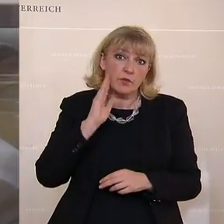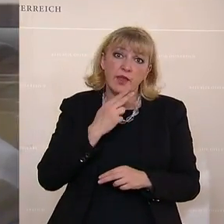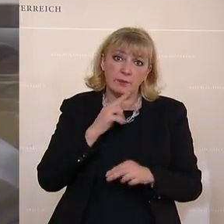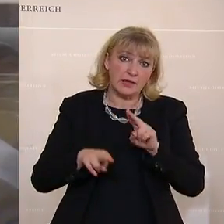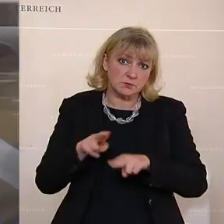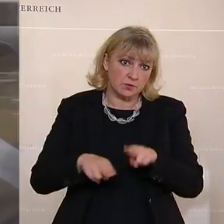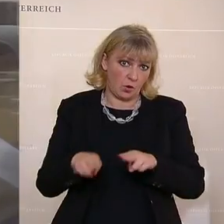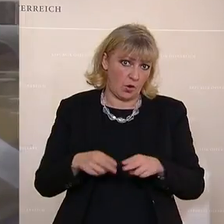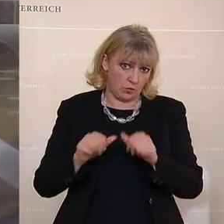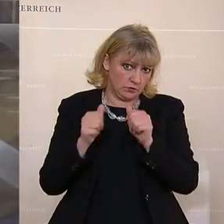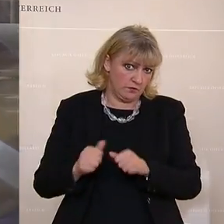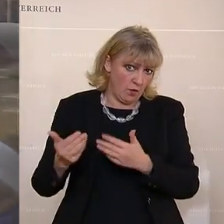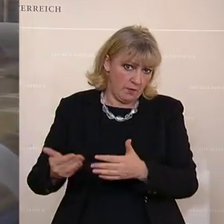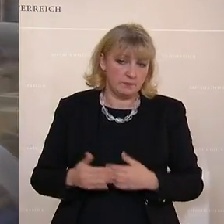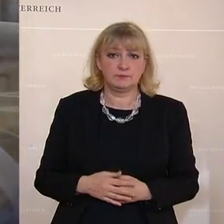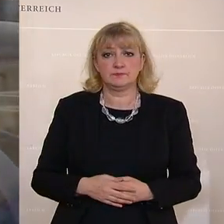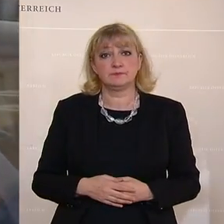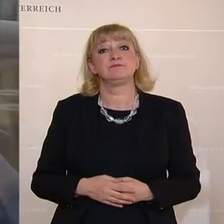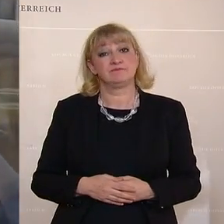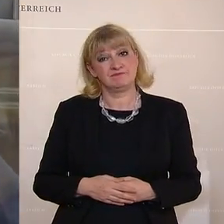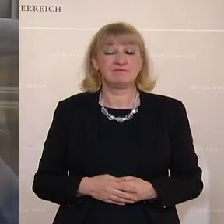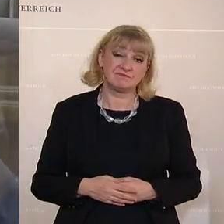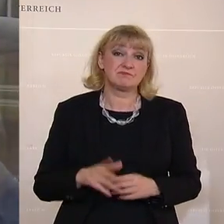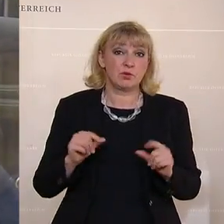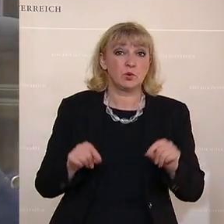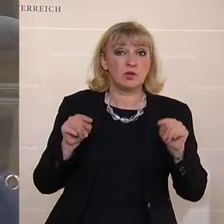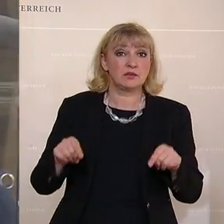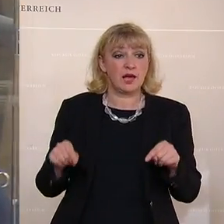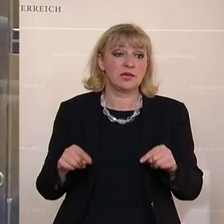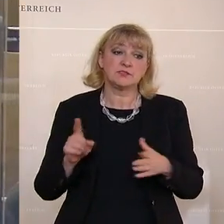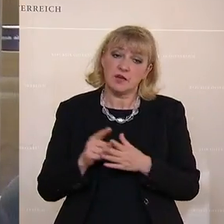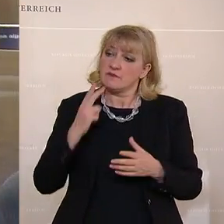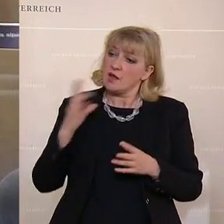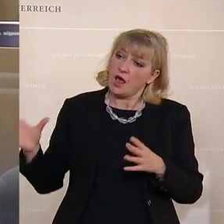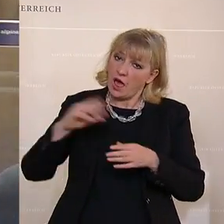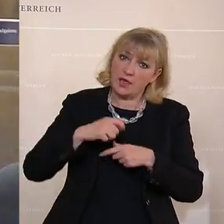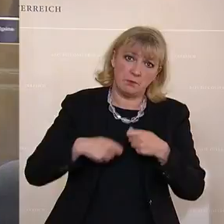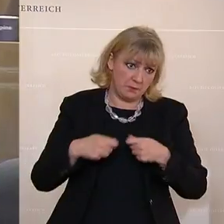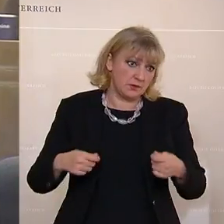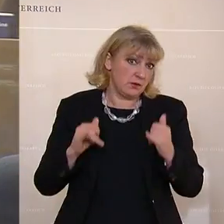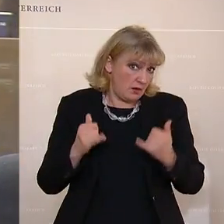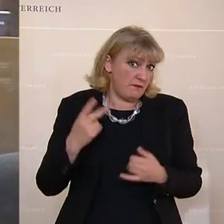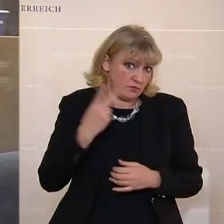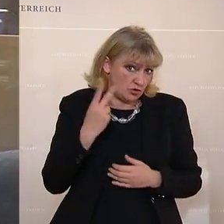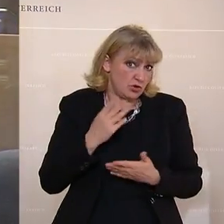die Betreuungsform vor Ort zuständig. Also, dass man hier diese auch einbinden wollte, verstehe ich absolut.